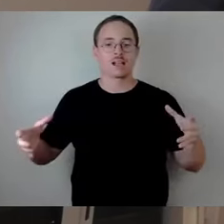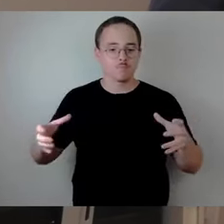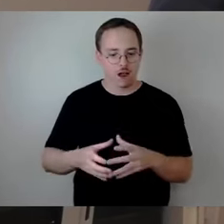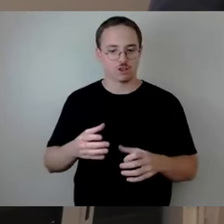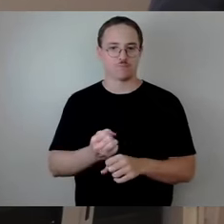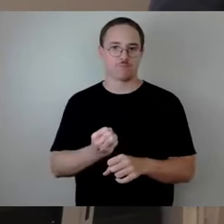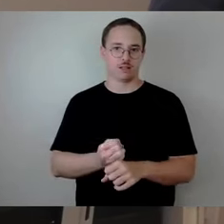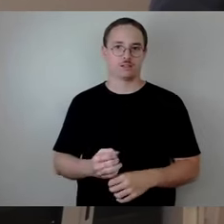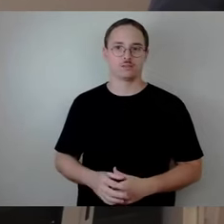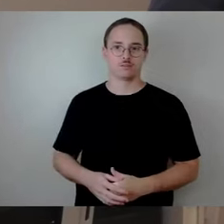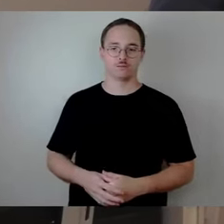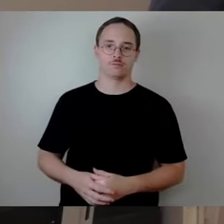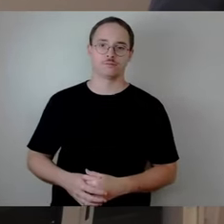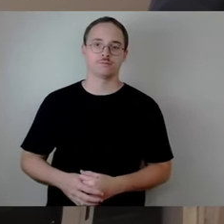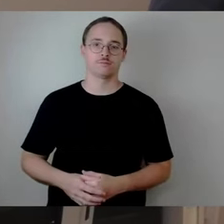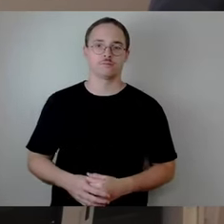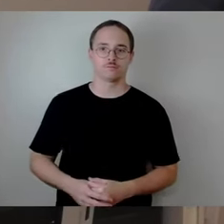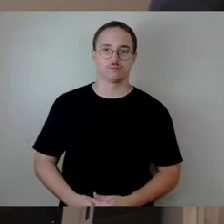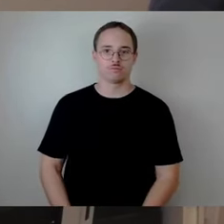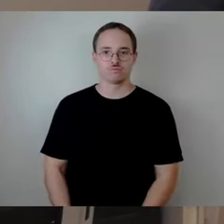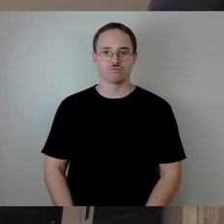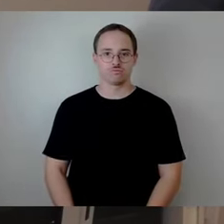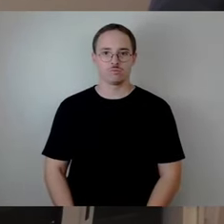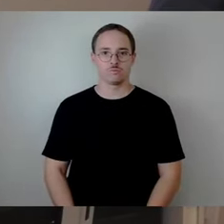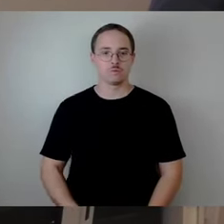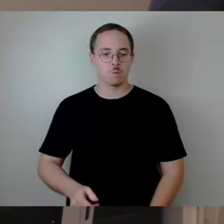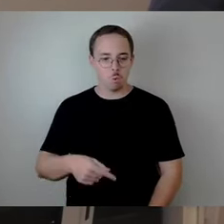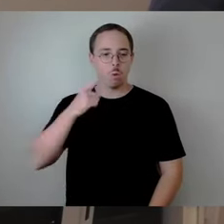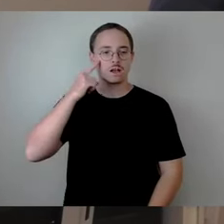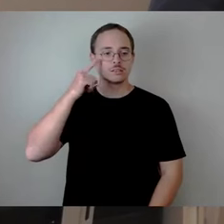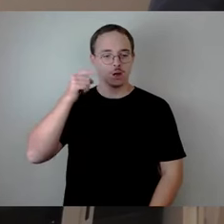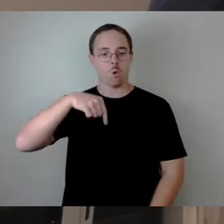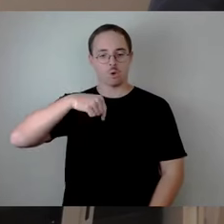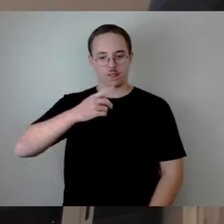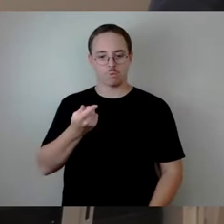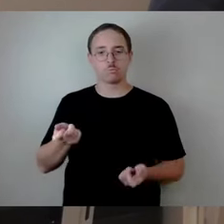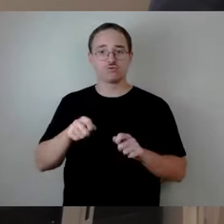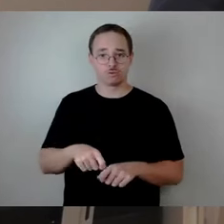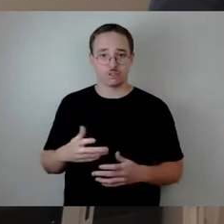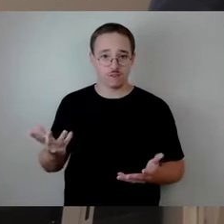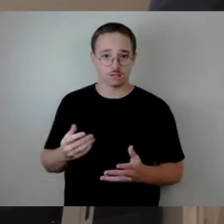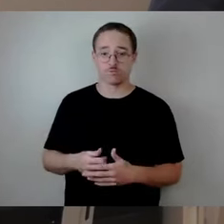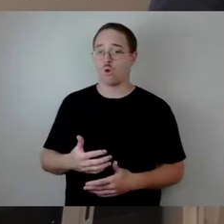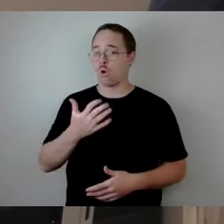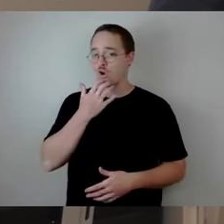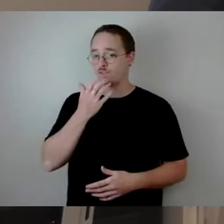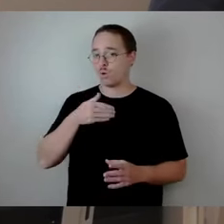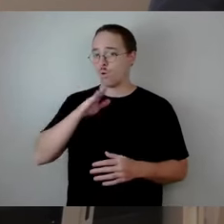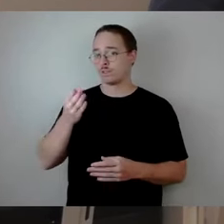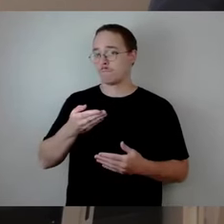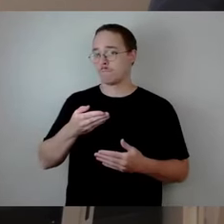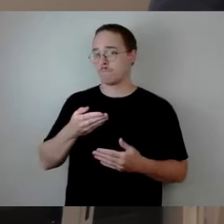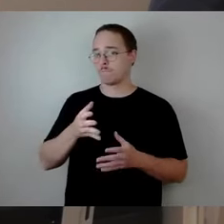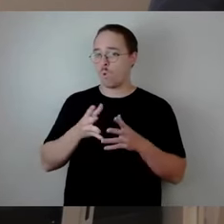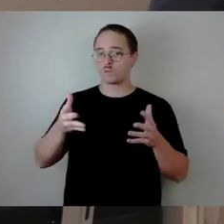Und dieser Gedanke, den wir heute hier auch beschließen, ich hoffe auch mit großer Mehrheit beschließen, dieser